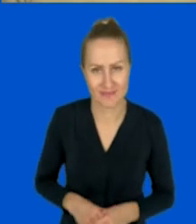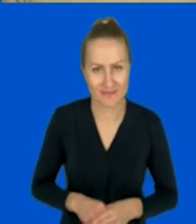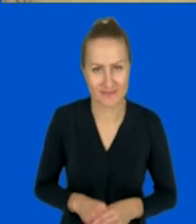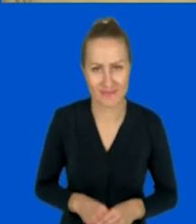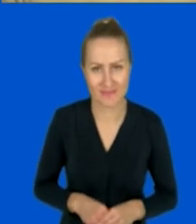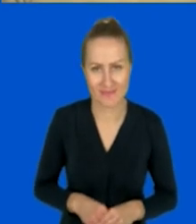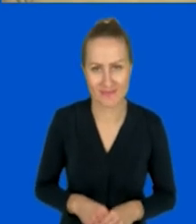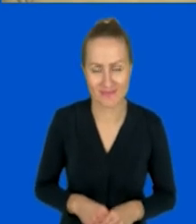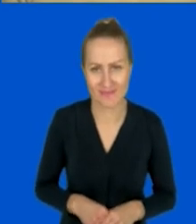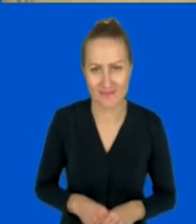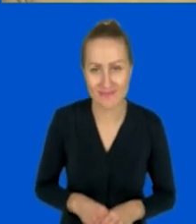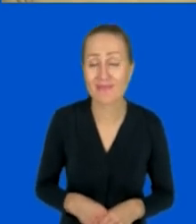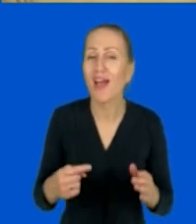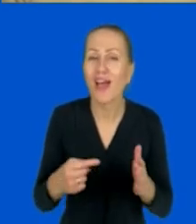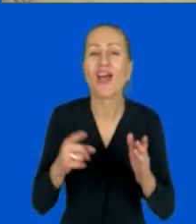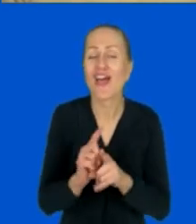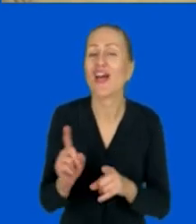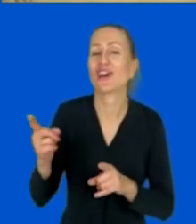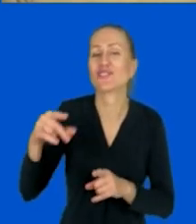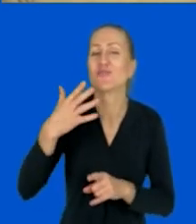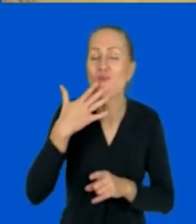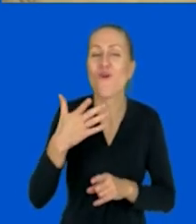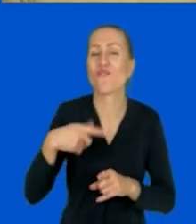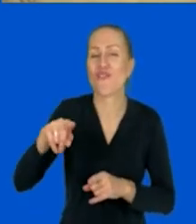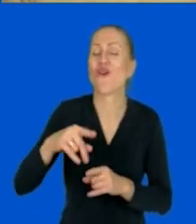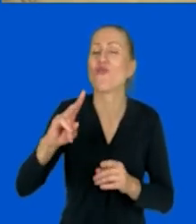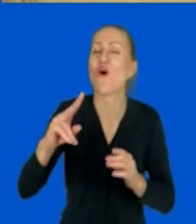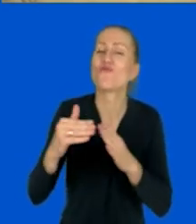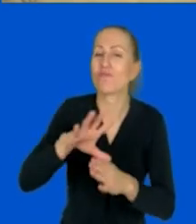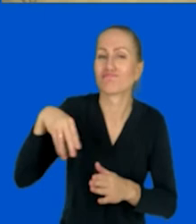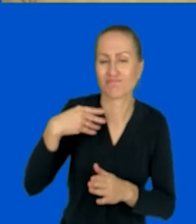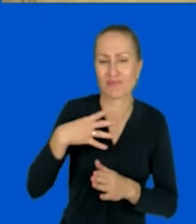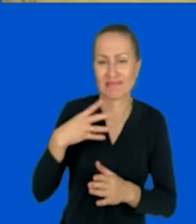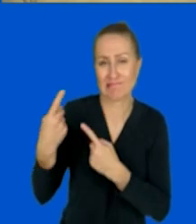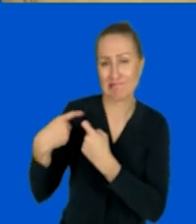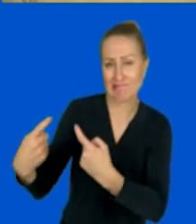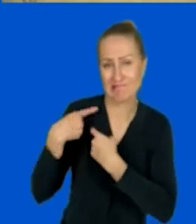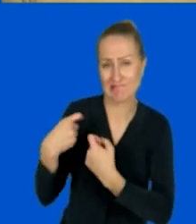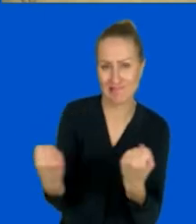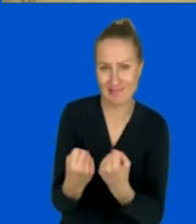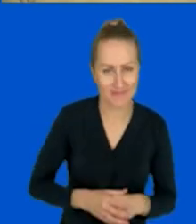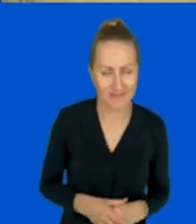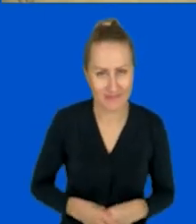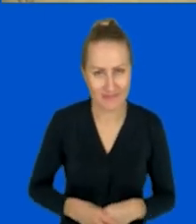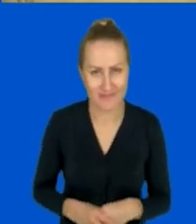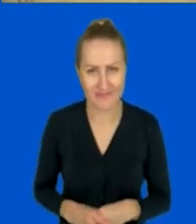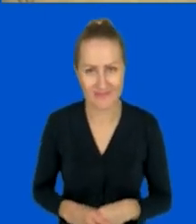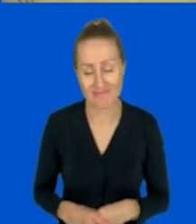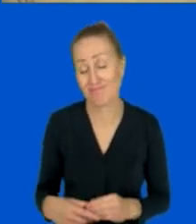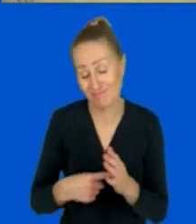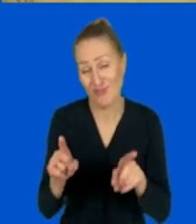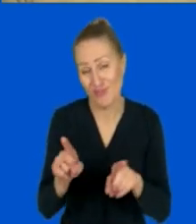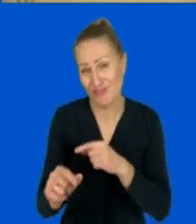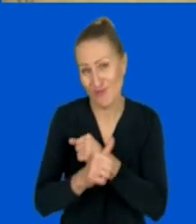Okej, no i domownicy też często angażują, więc jeżeli to takie uzasadnienie